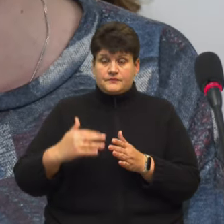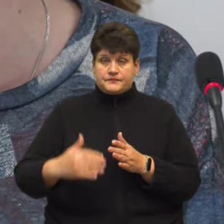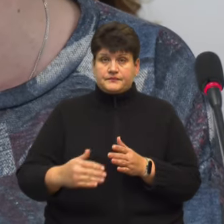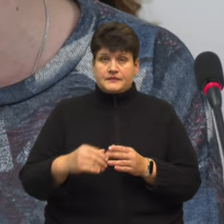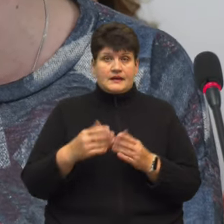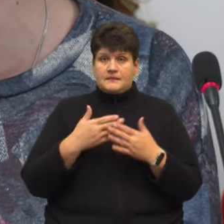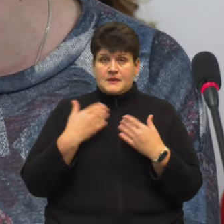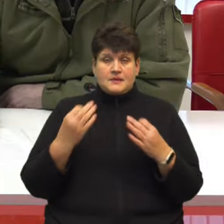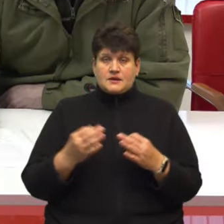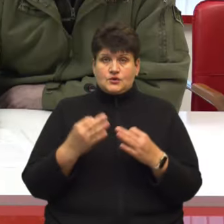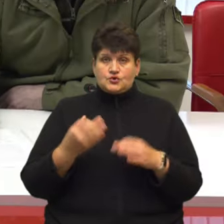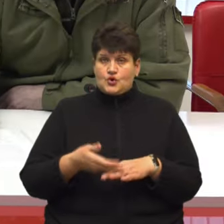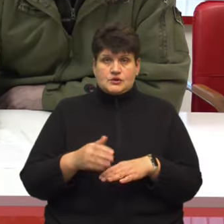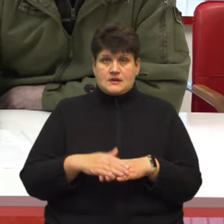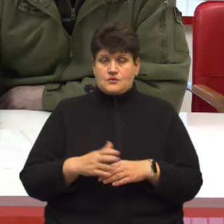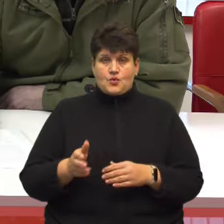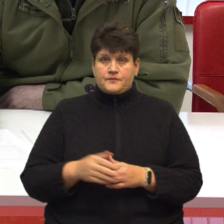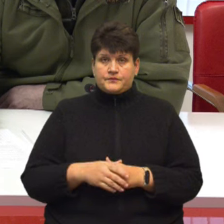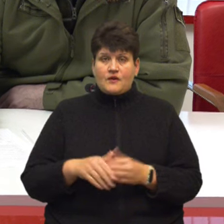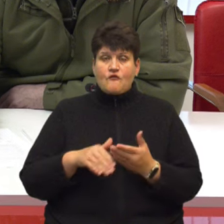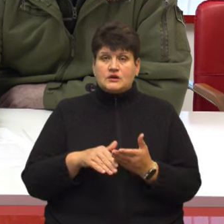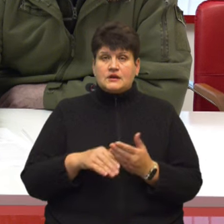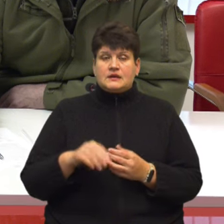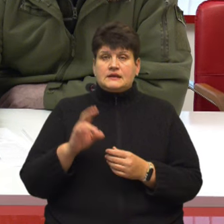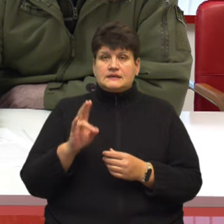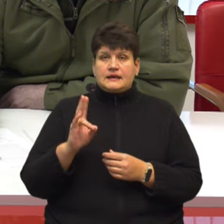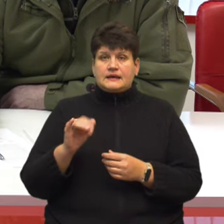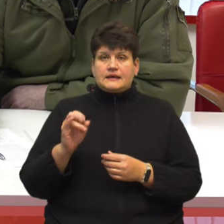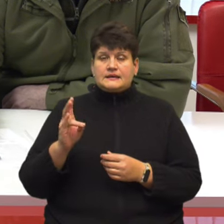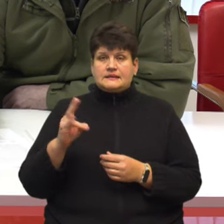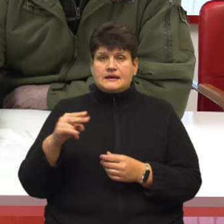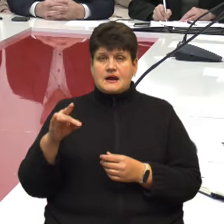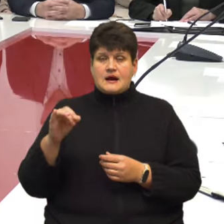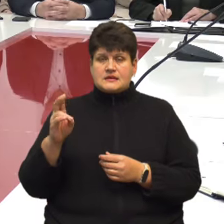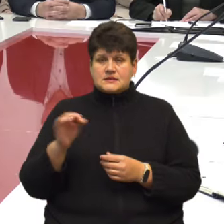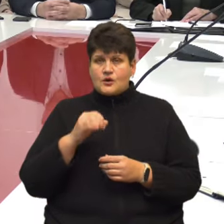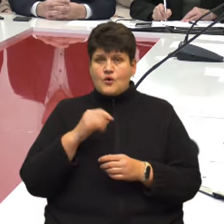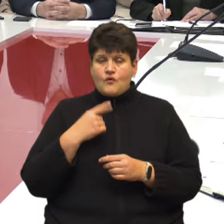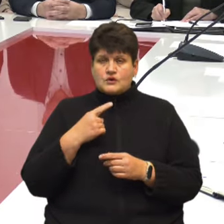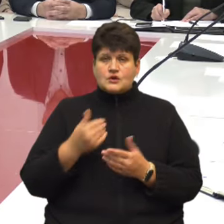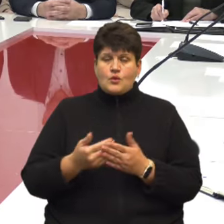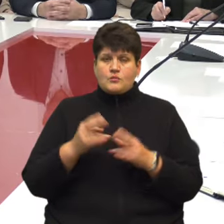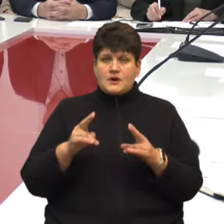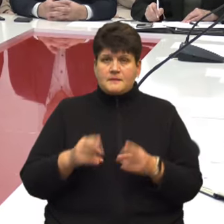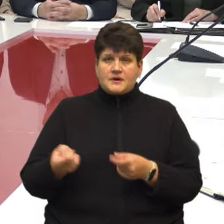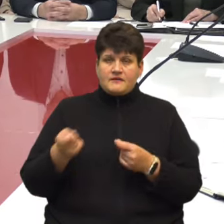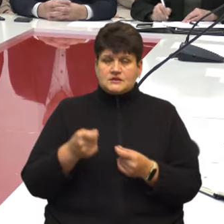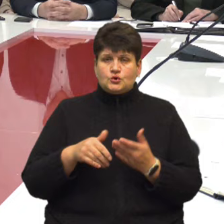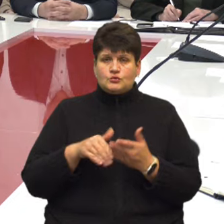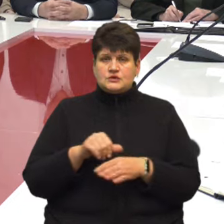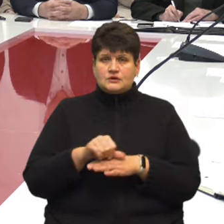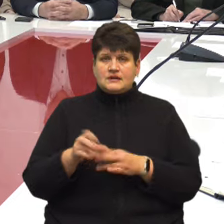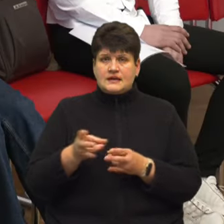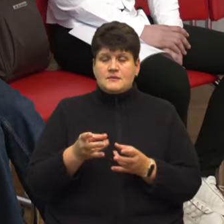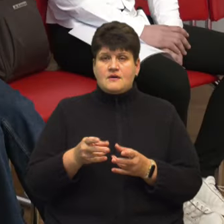нема нічого складного. Волонтерка Наталія Кіндрацька розповідає, за новими правилами, аби перевести гумдопомогу через кордон, треба вказувати її